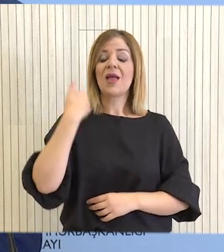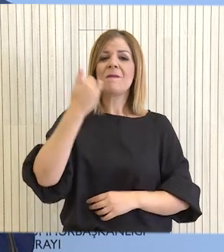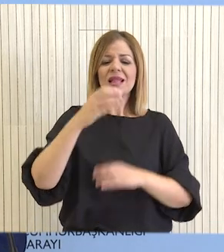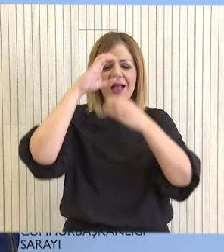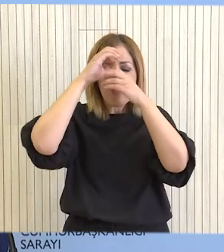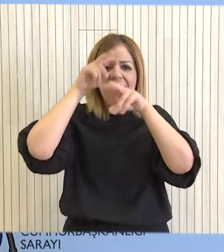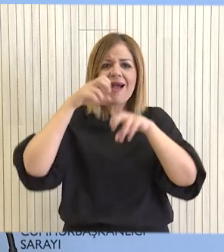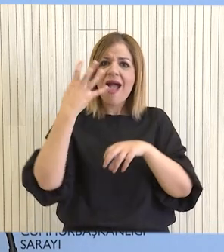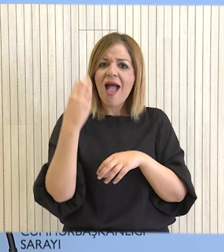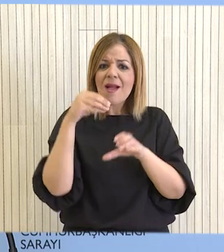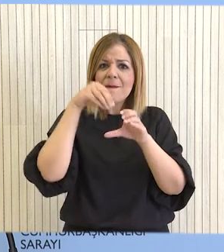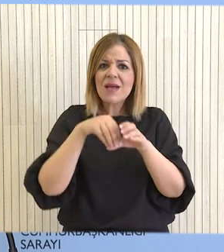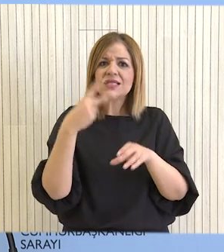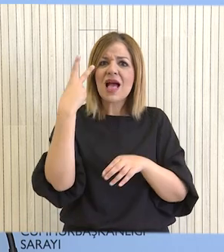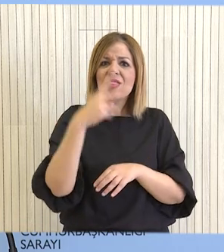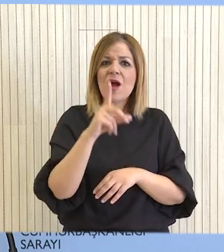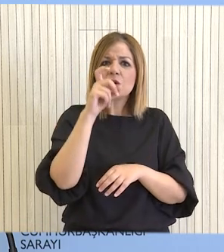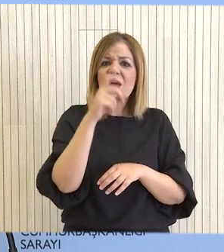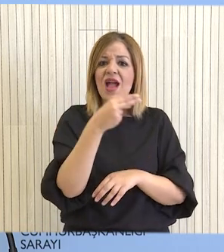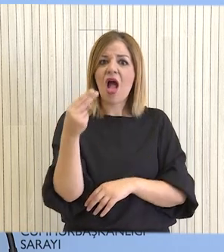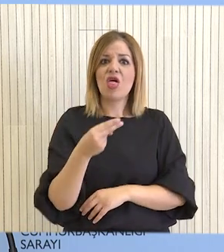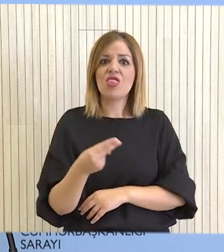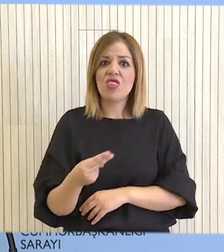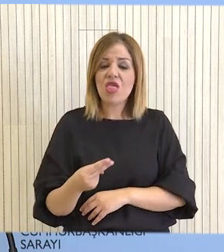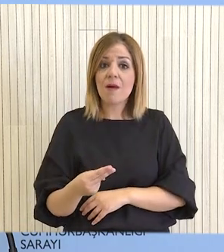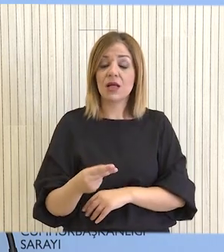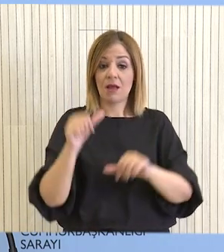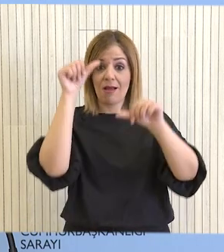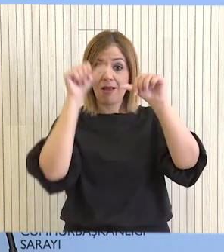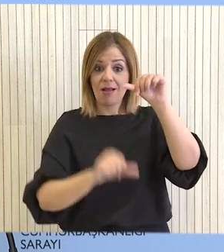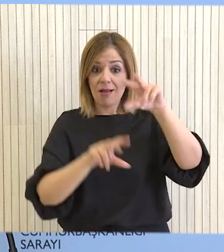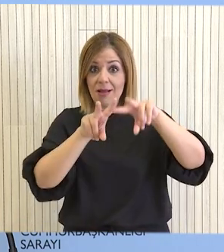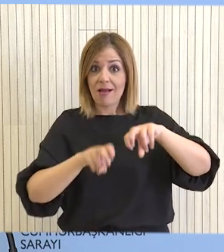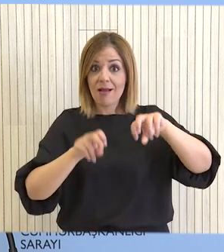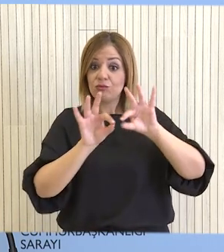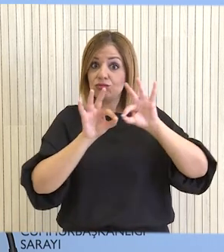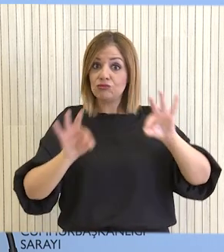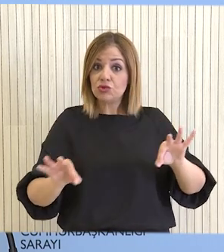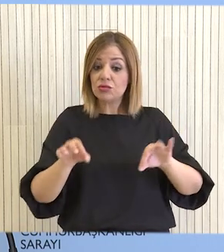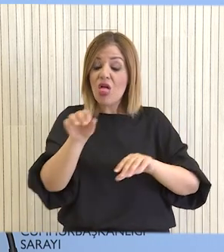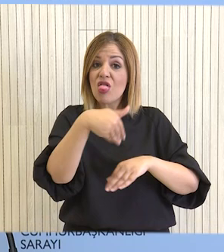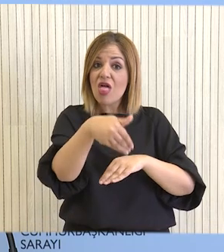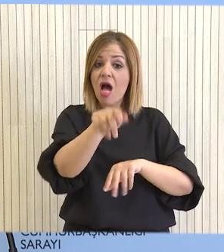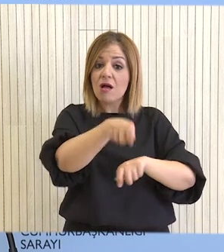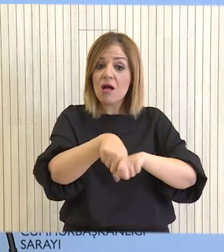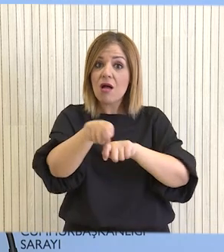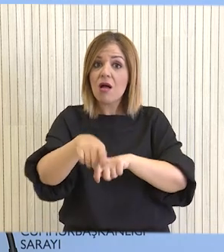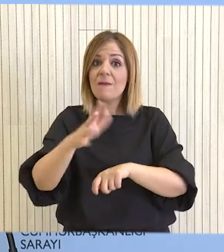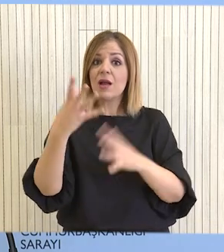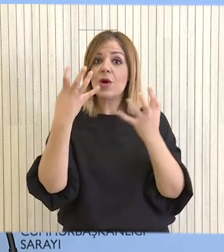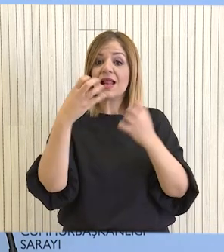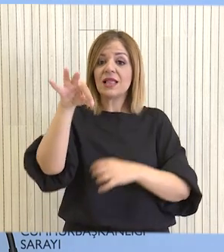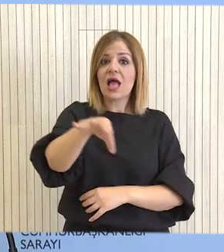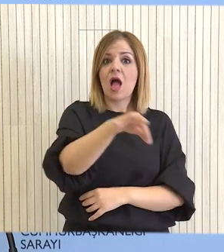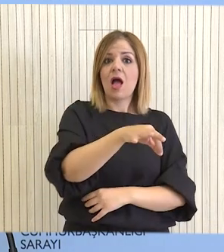της ΔΕΑ βρίσκονται υπό εξέταση 210 υποθέσεις, ενώ στον κατάλογο ανασκαφών βρίσκονται έτοιμες ή σχεδόν έτοιμες άλλες περίπου 90